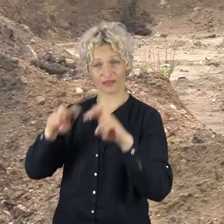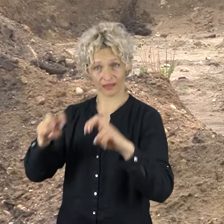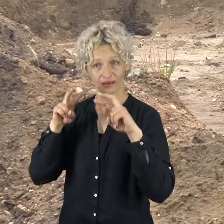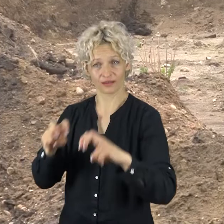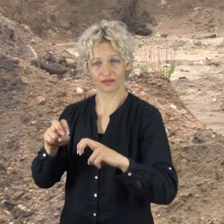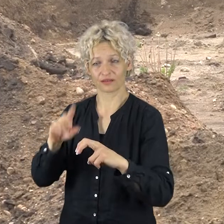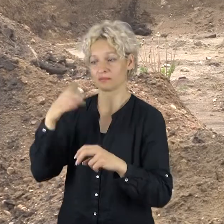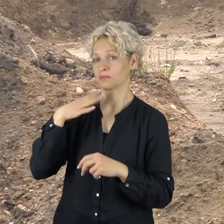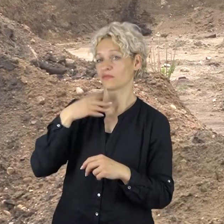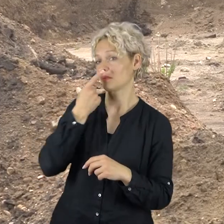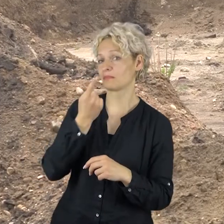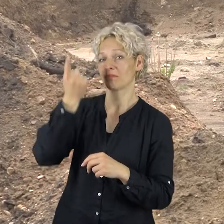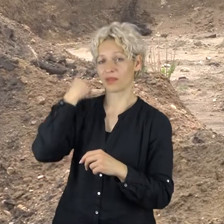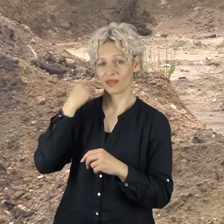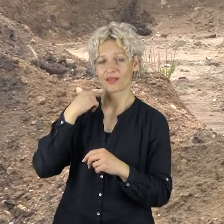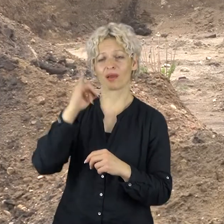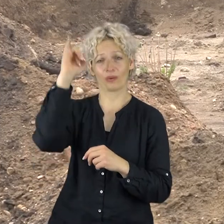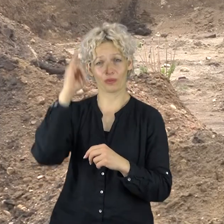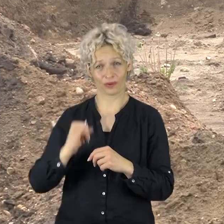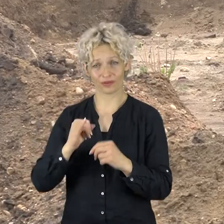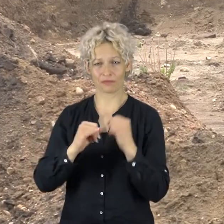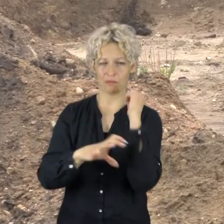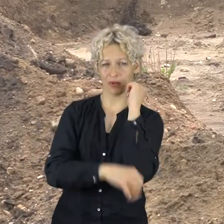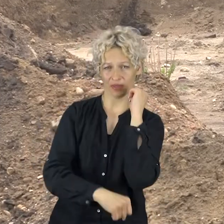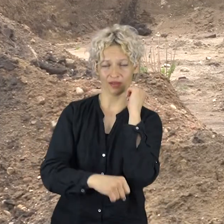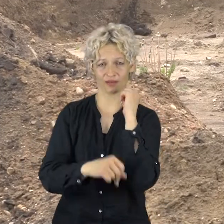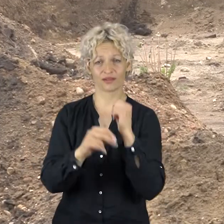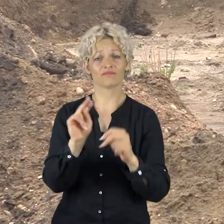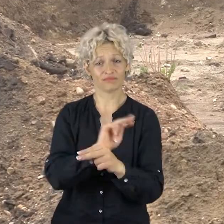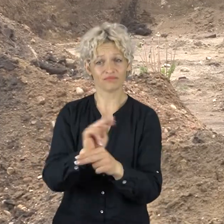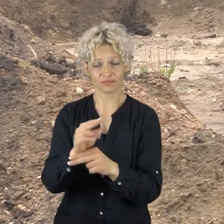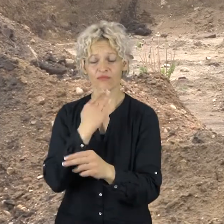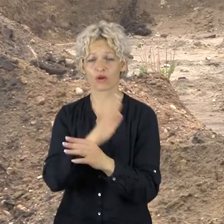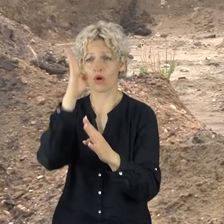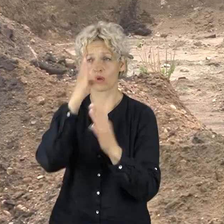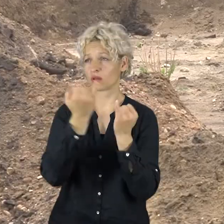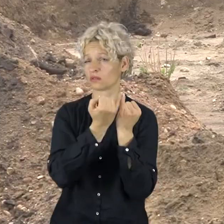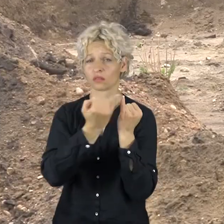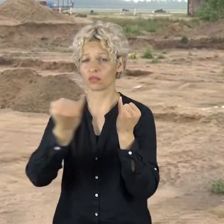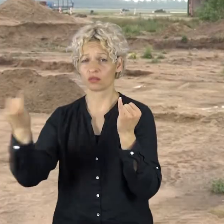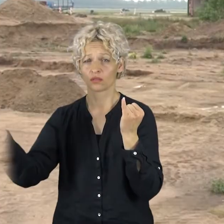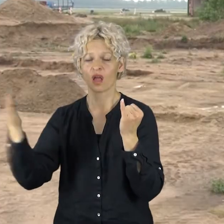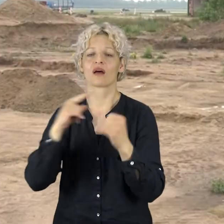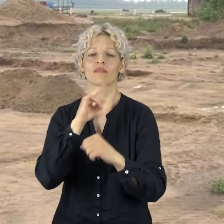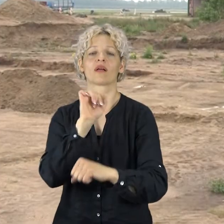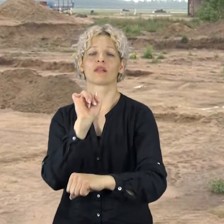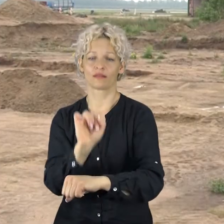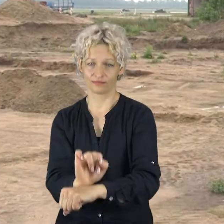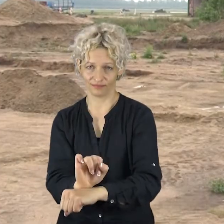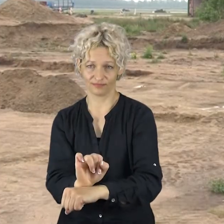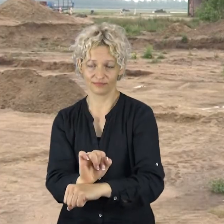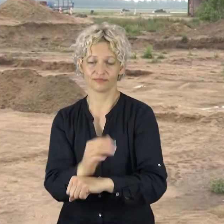pernai metų pabaigoje, tačiau pablogėjus oro sąlygoms ir atsiradus įšalui, darbus teko nukelti iki pavasario.